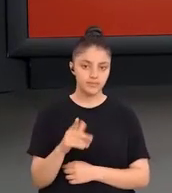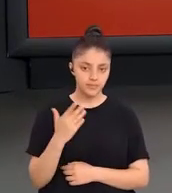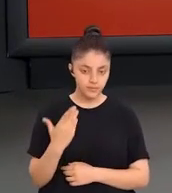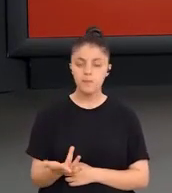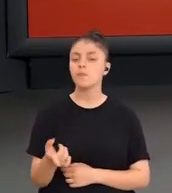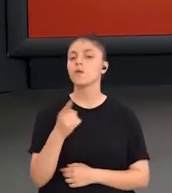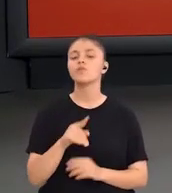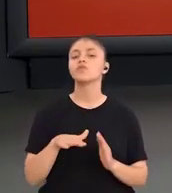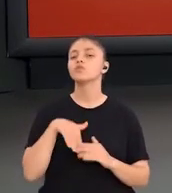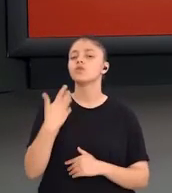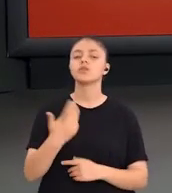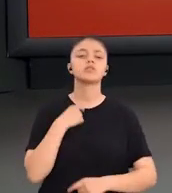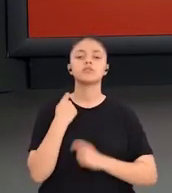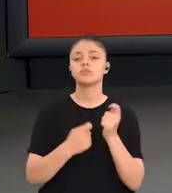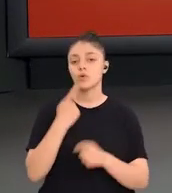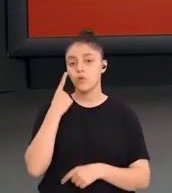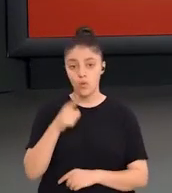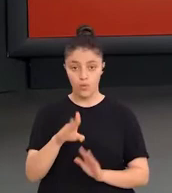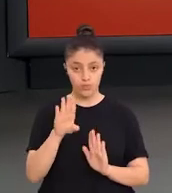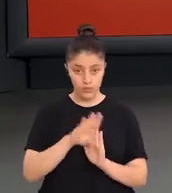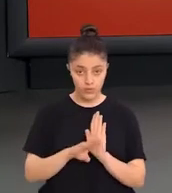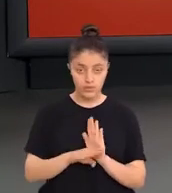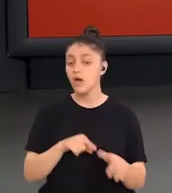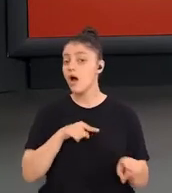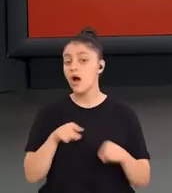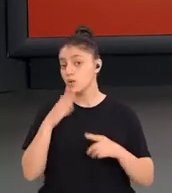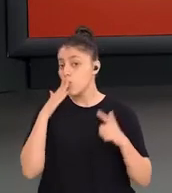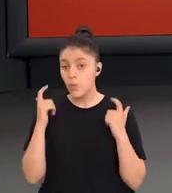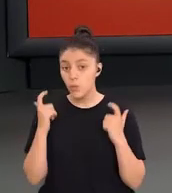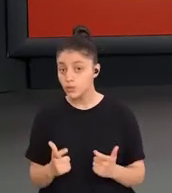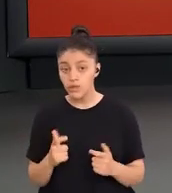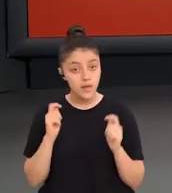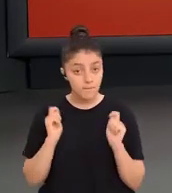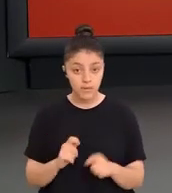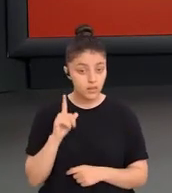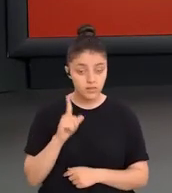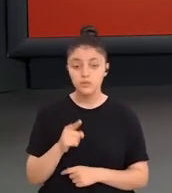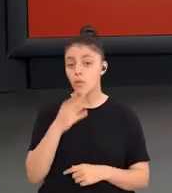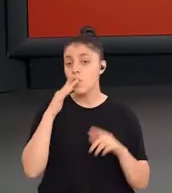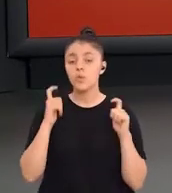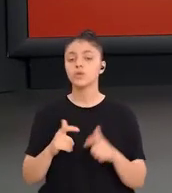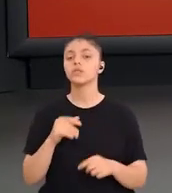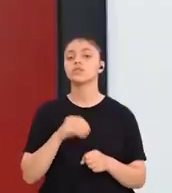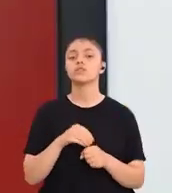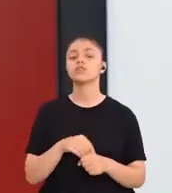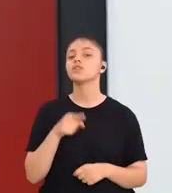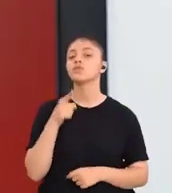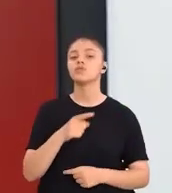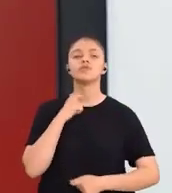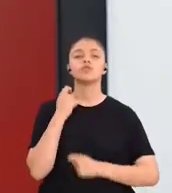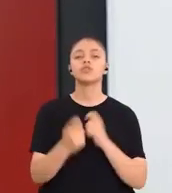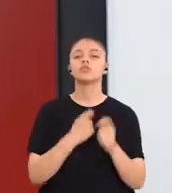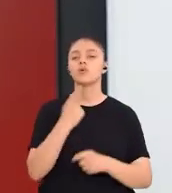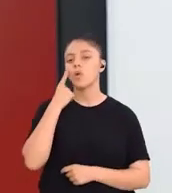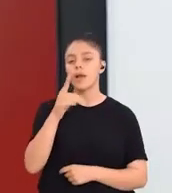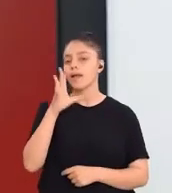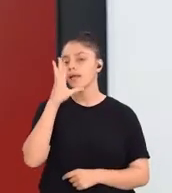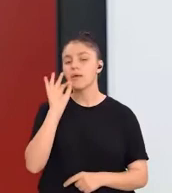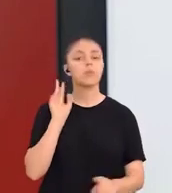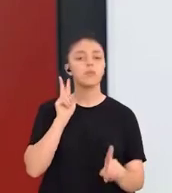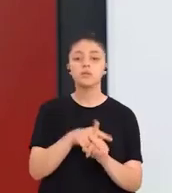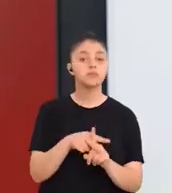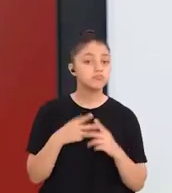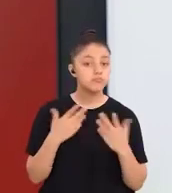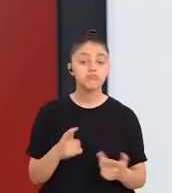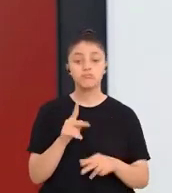Bundan sonraki süreçte o programın hangi okullarda yapılacağı, o okullarda bu uygulamaya